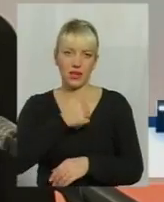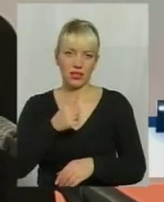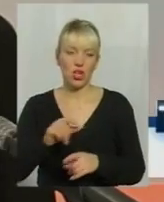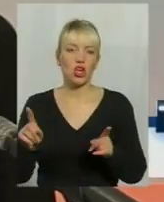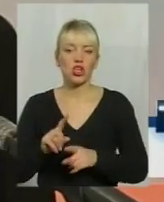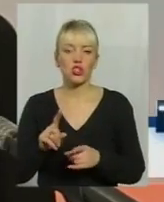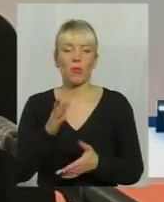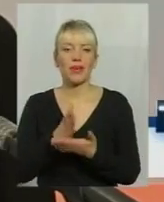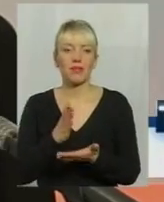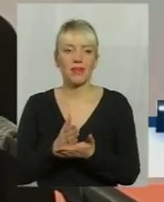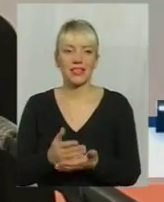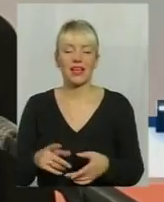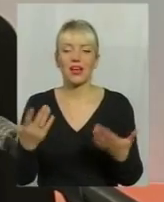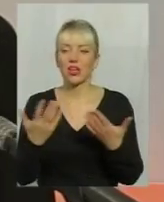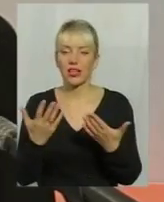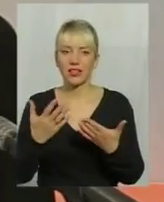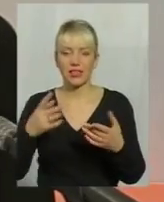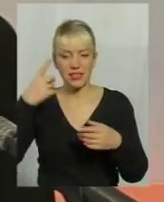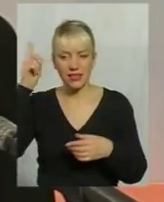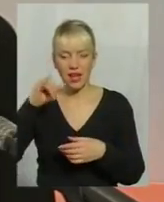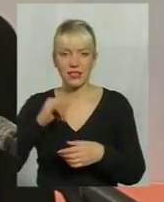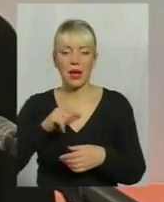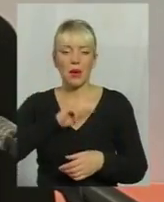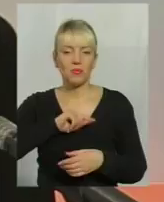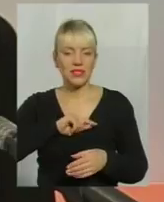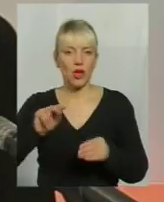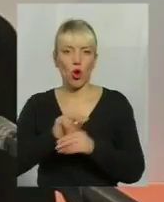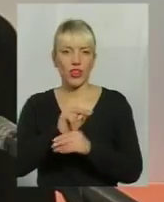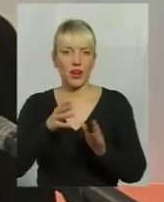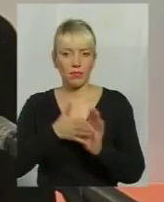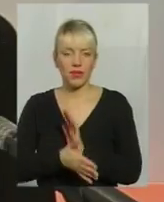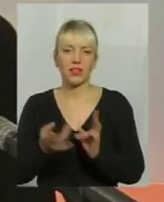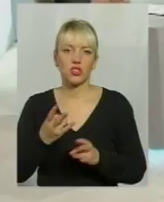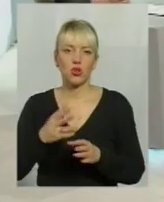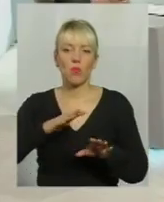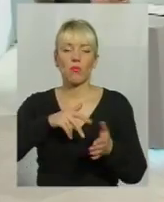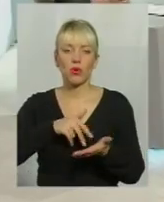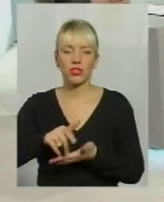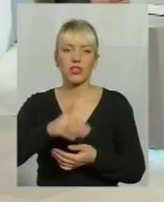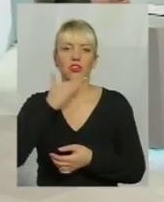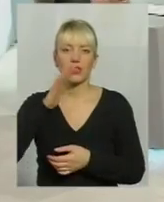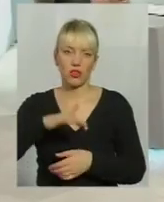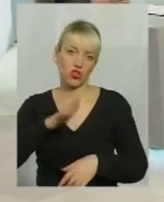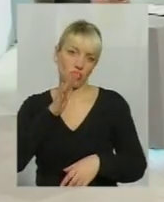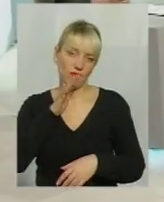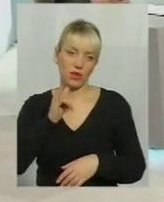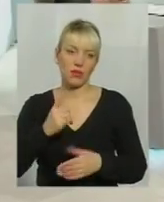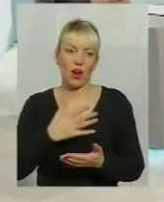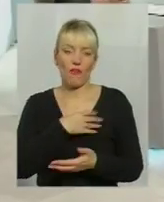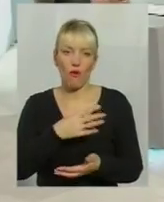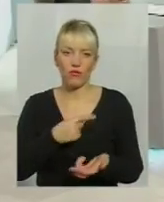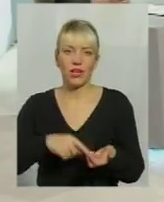щоб мати якісь знання в психотерапії, це має пройти достаточного часу. Ну, і Львів,